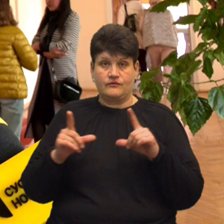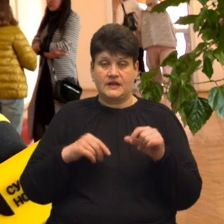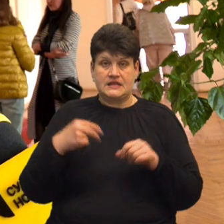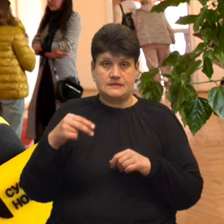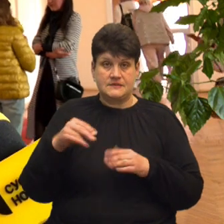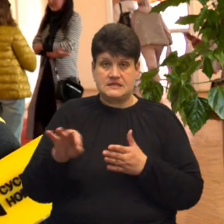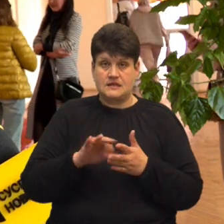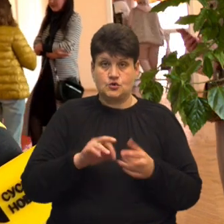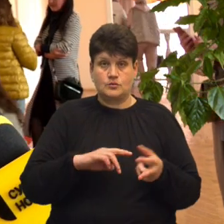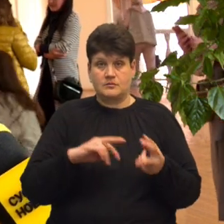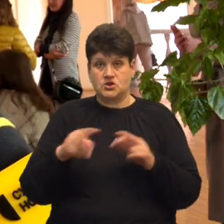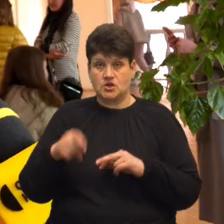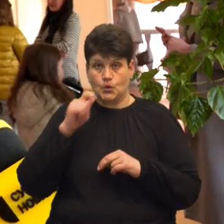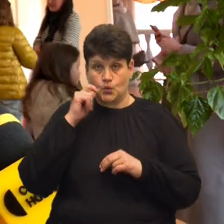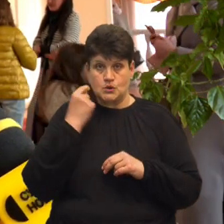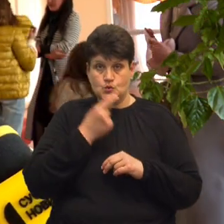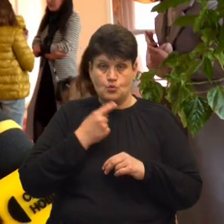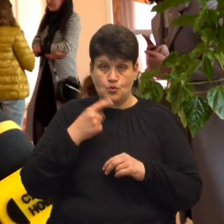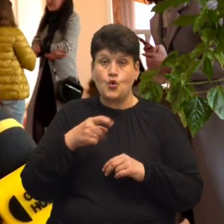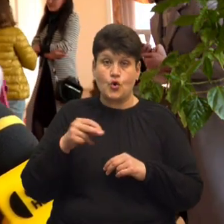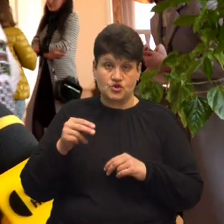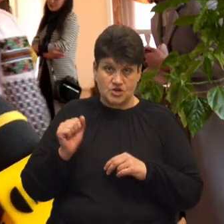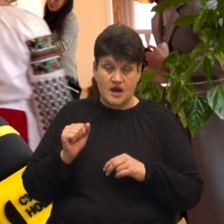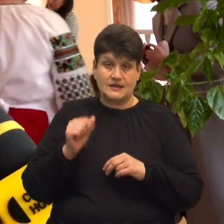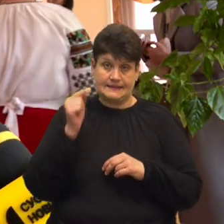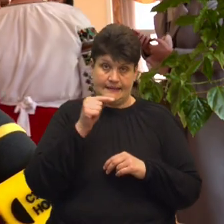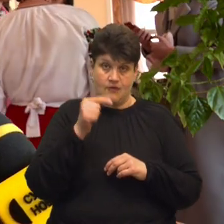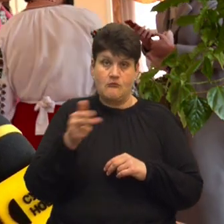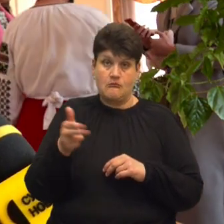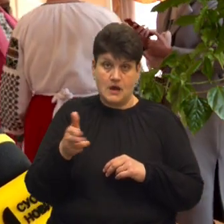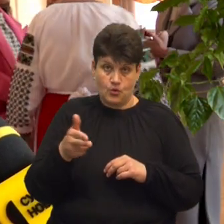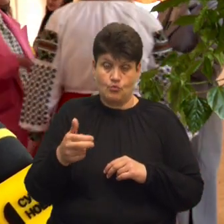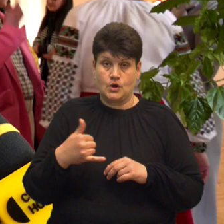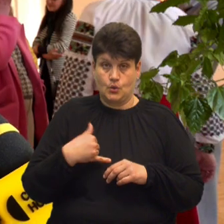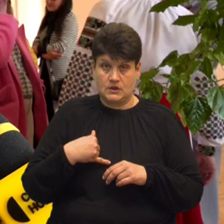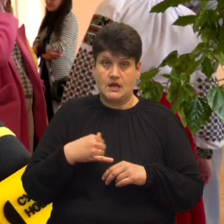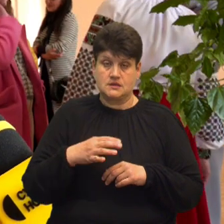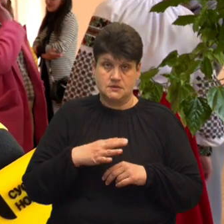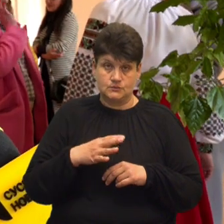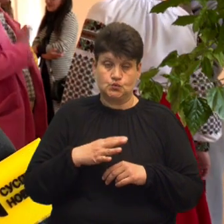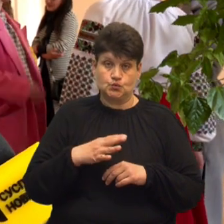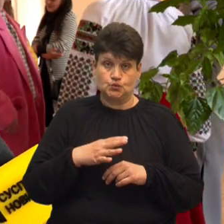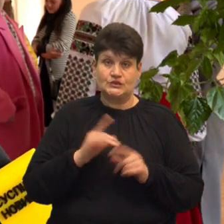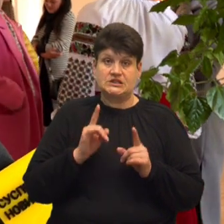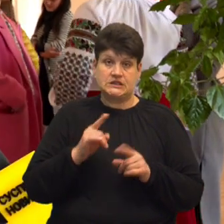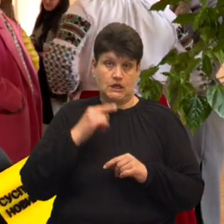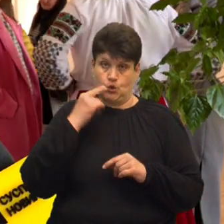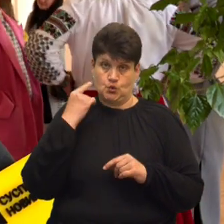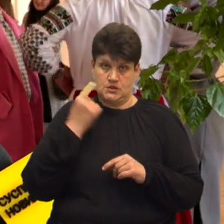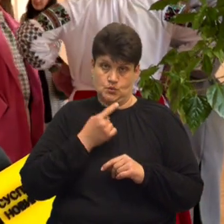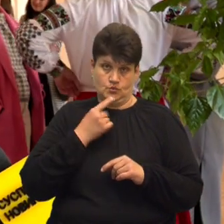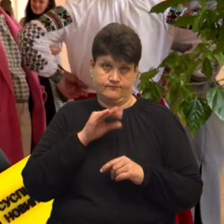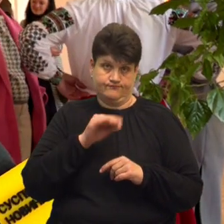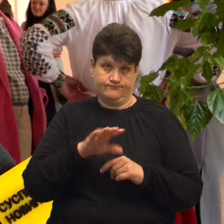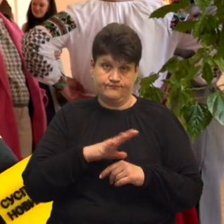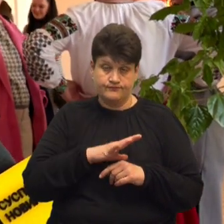перейшли на українську мову. Хоча там, Маріуполі, ми тільки російською розмовляли, але